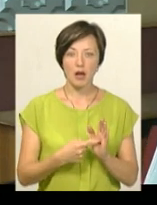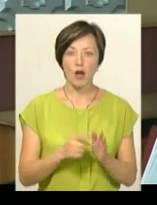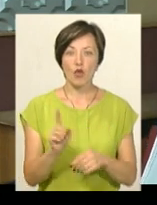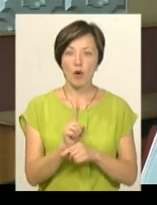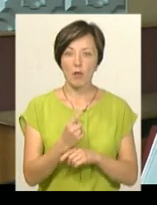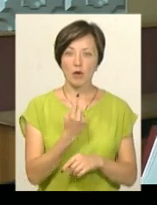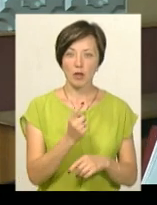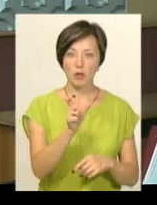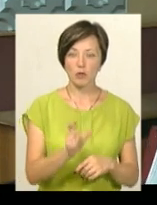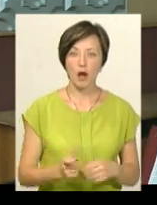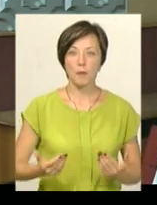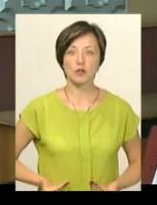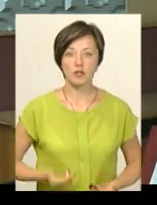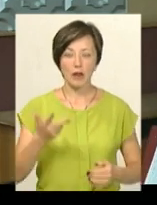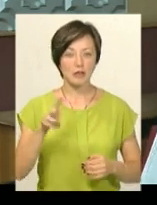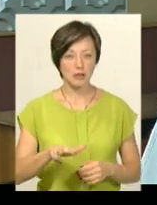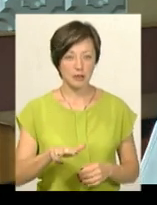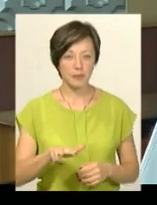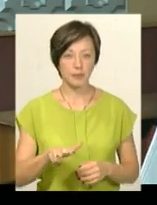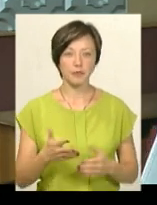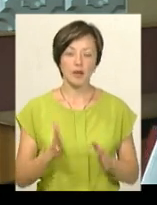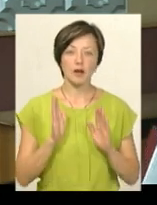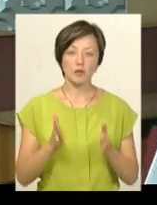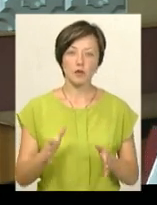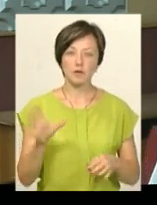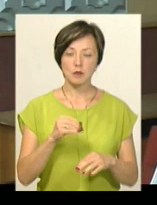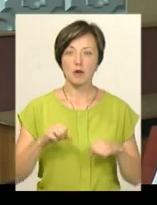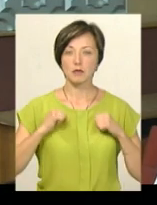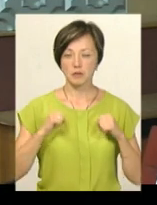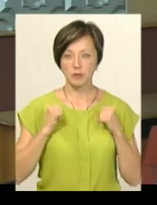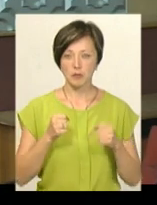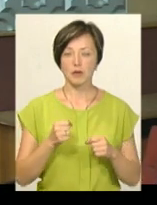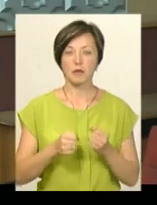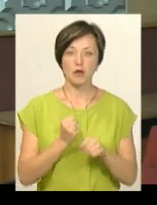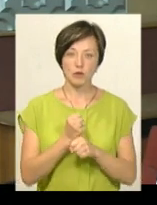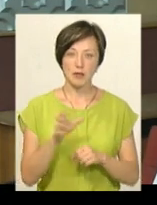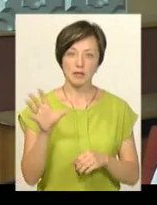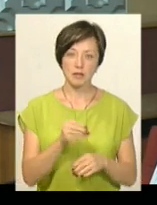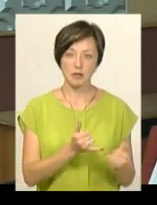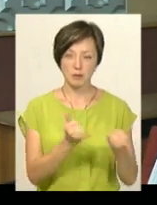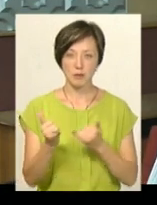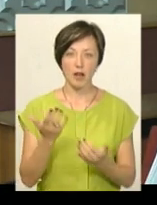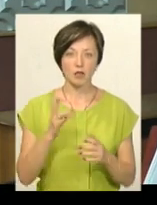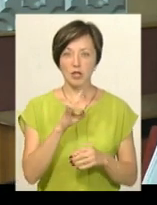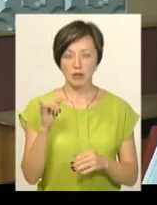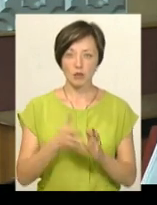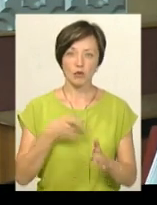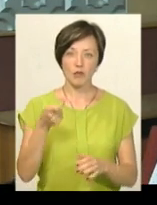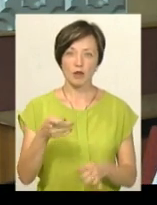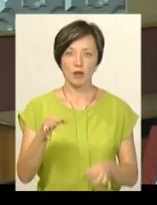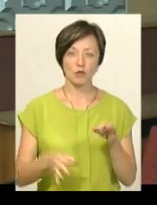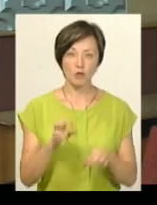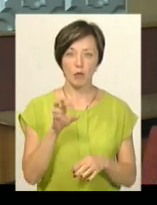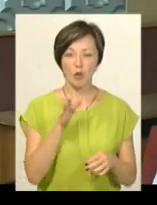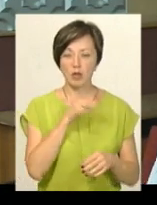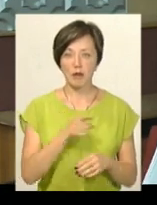норми – це одна людина, а проживає і три. Ну, будемо всіма способами працювати для того, щоб це все забезпечити. Ні, будемо подавати на суд,